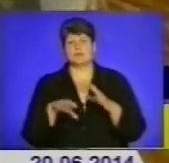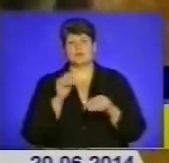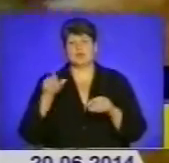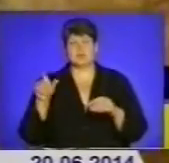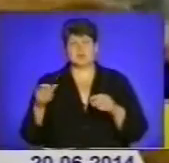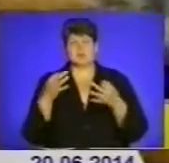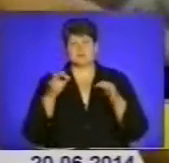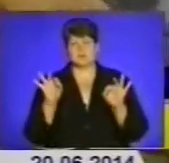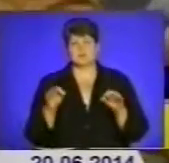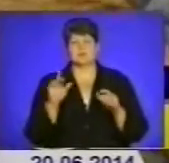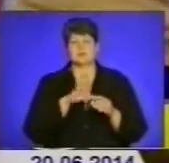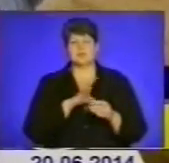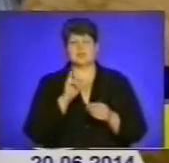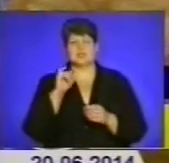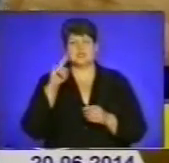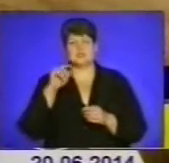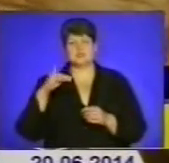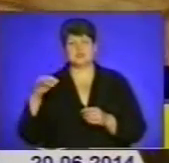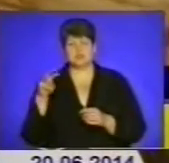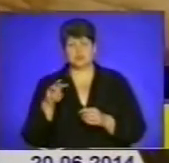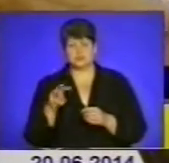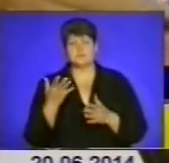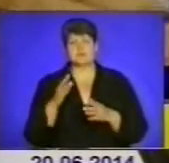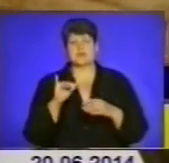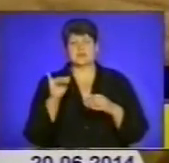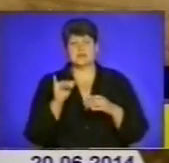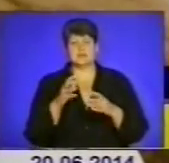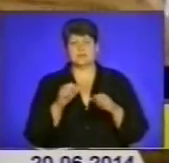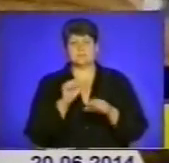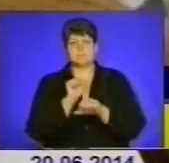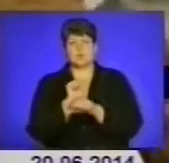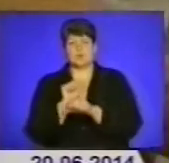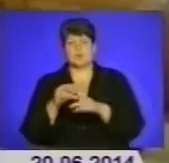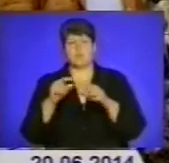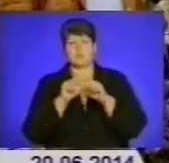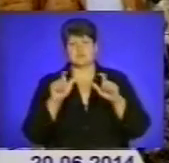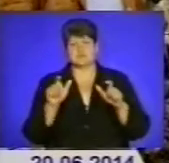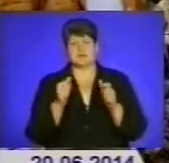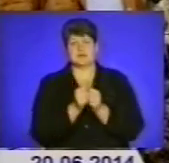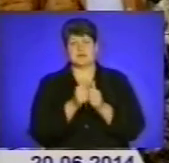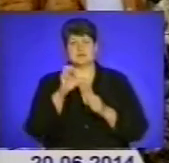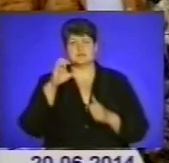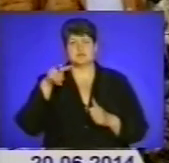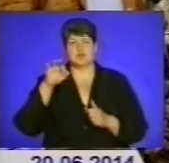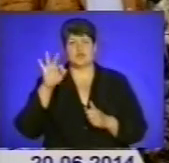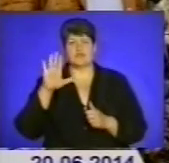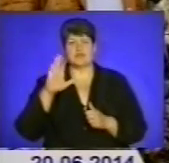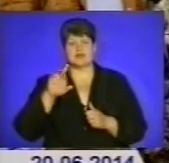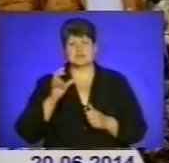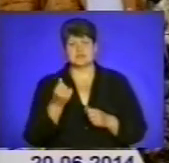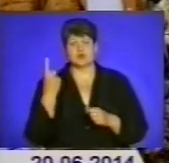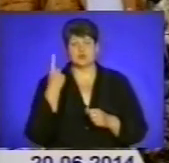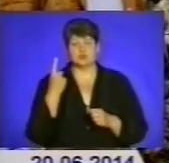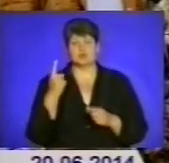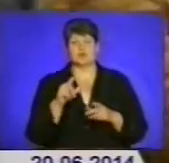Ізюмі у розташуванні Нацгвардії, штабі Збройних сил України та на блокпостах, розташованих у Слов'янську. Для одного із взводів